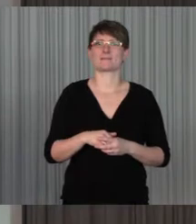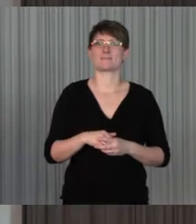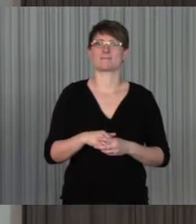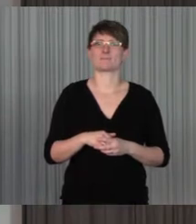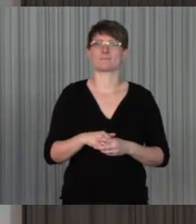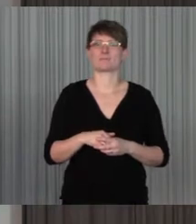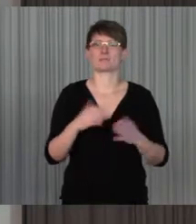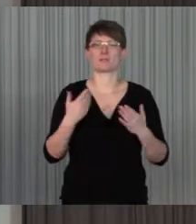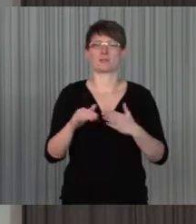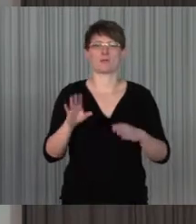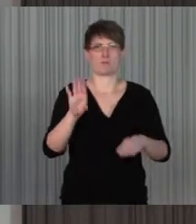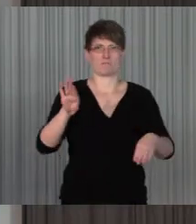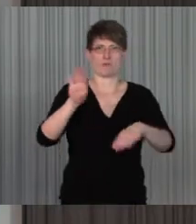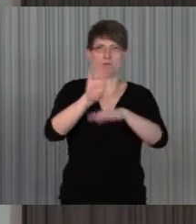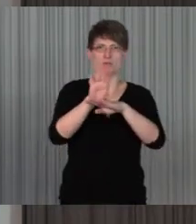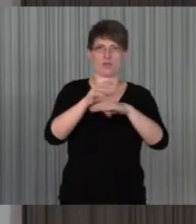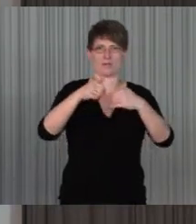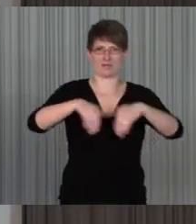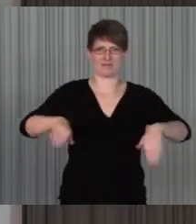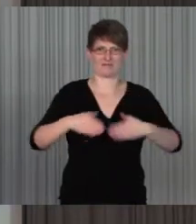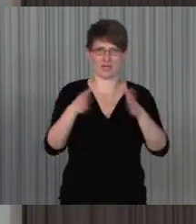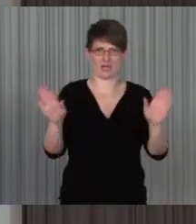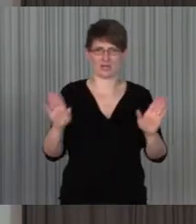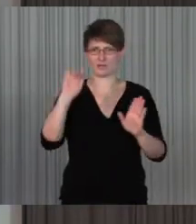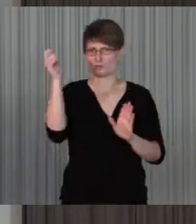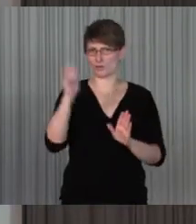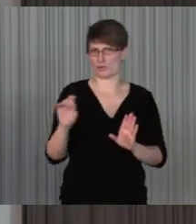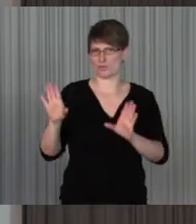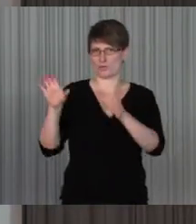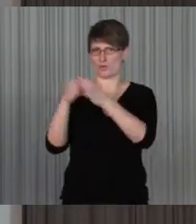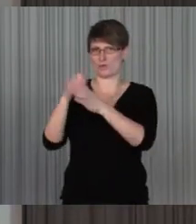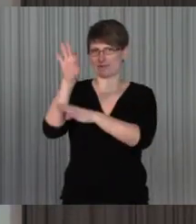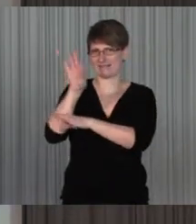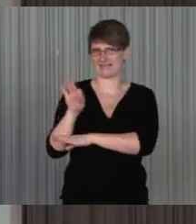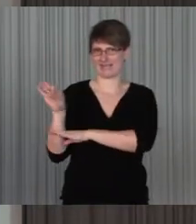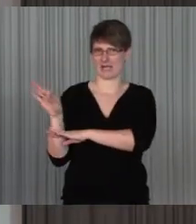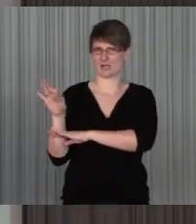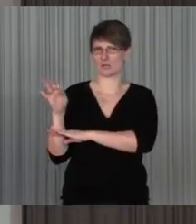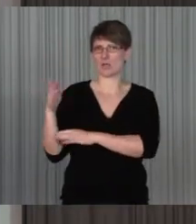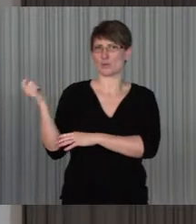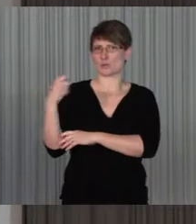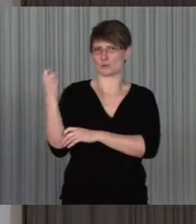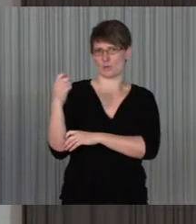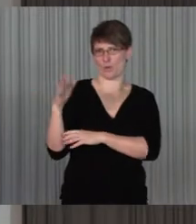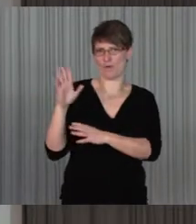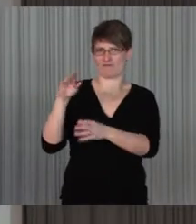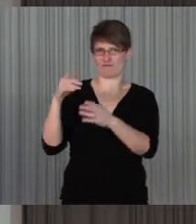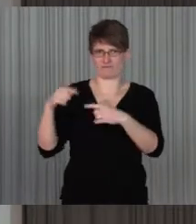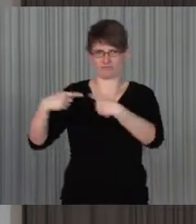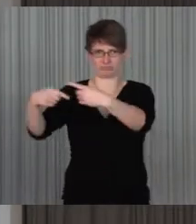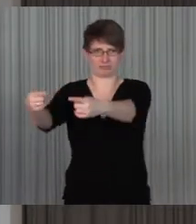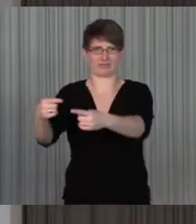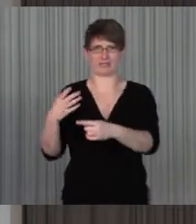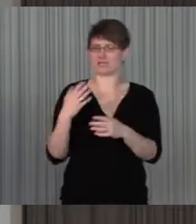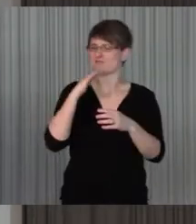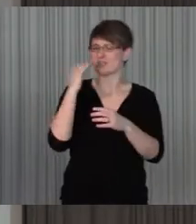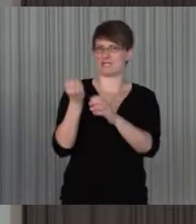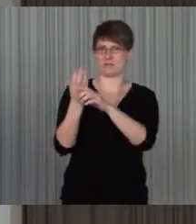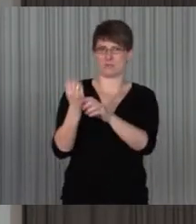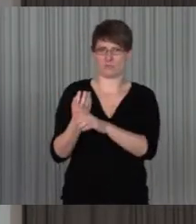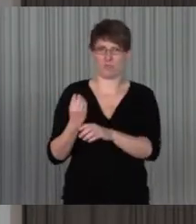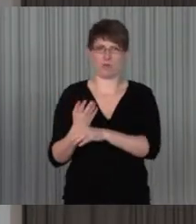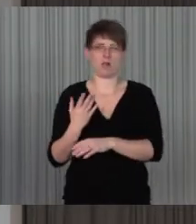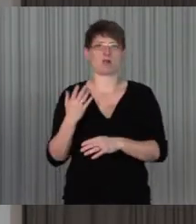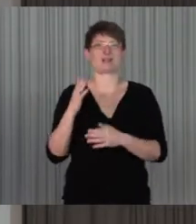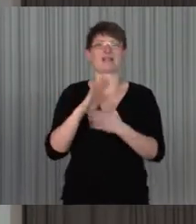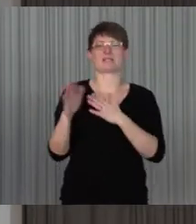-Management-Systems für LODs mit einer Studiengruppe der FH für Design Büsseldorf entwickelt, also wo sehr viel mit Symbolen gearbeitet wird,